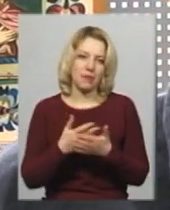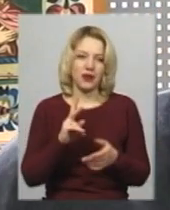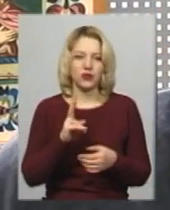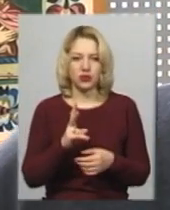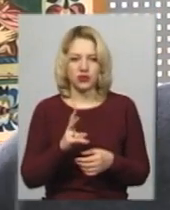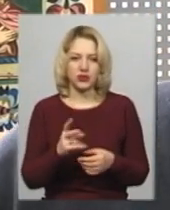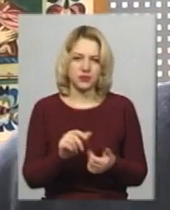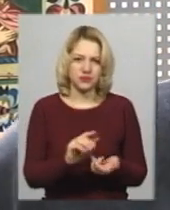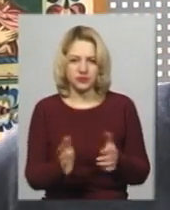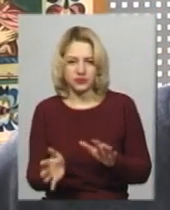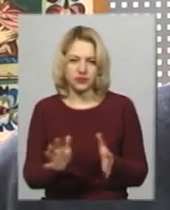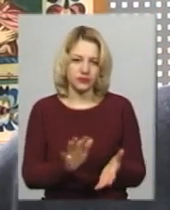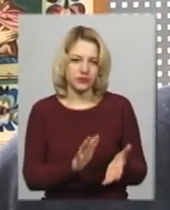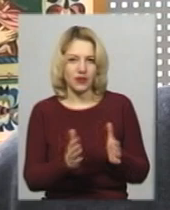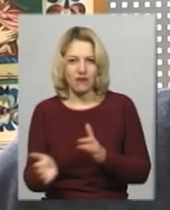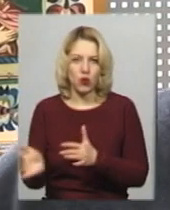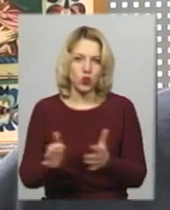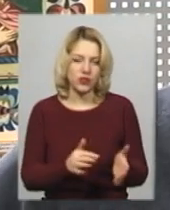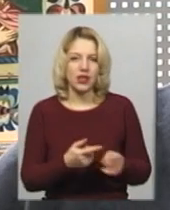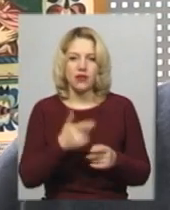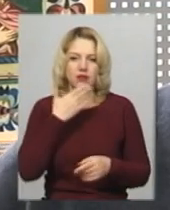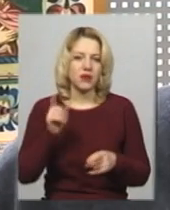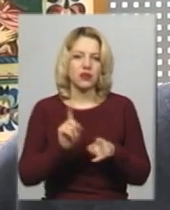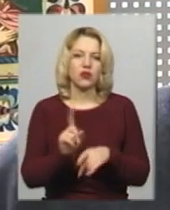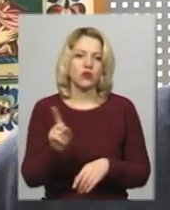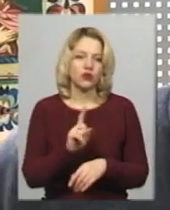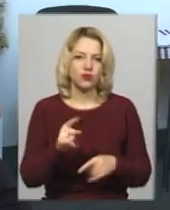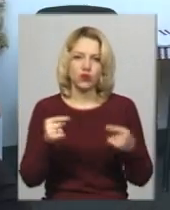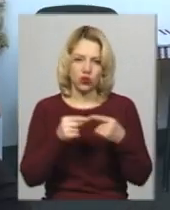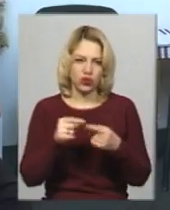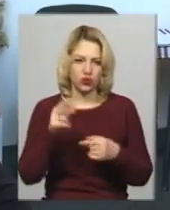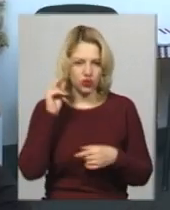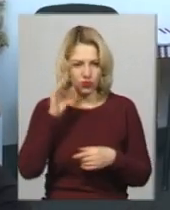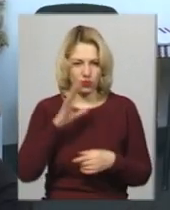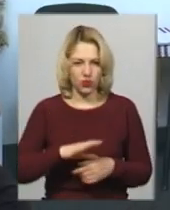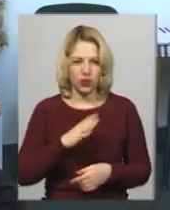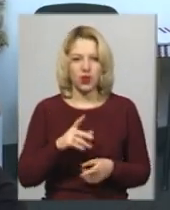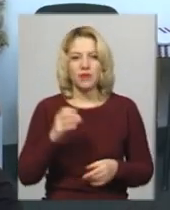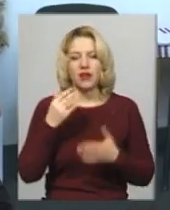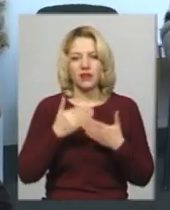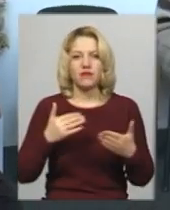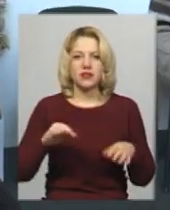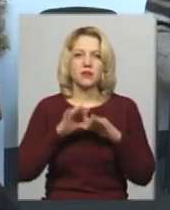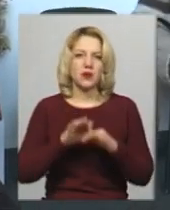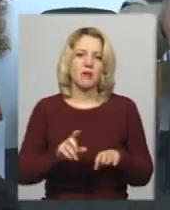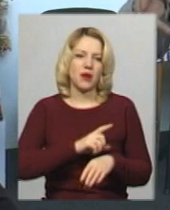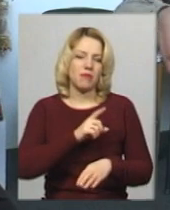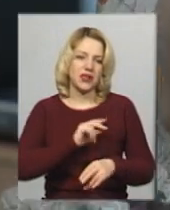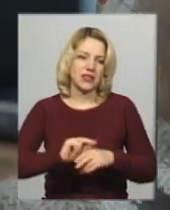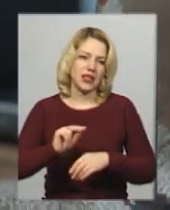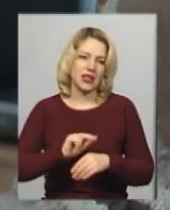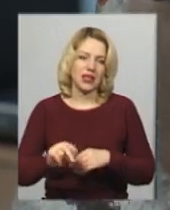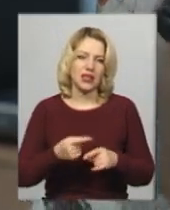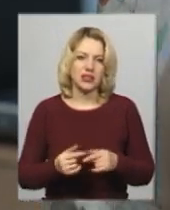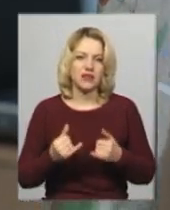візьмемо, варіюється. Немає такої, щоб чітка цифра була. На виставці також провели майстер-клас з основ самчаківського розпису